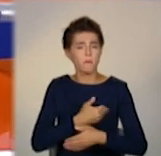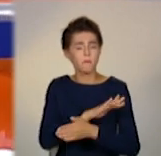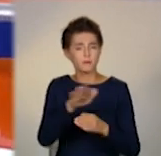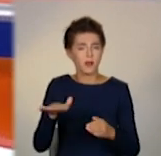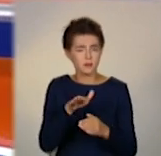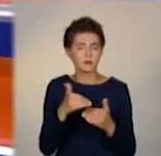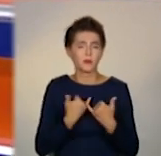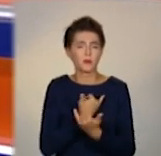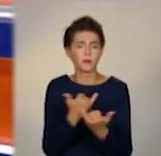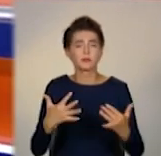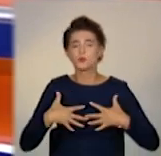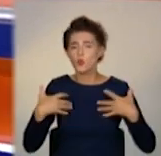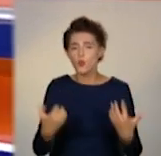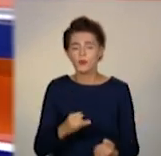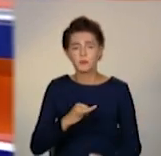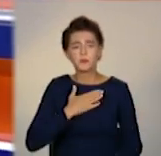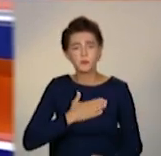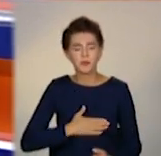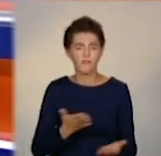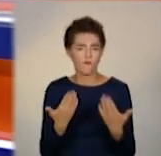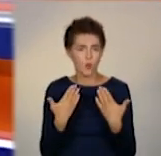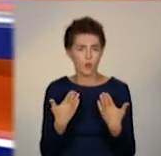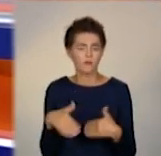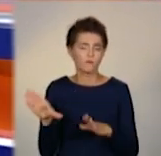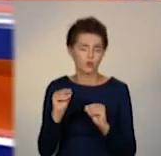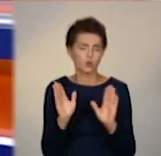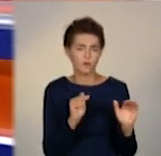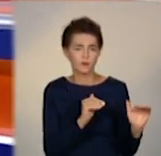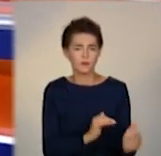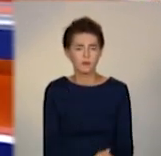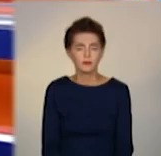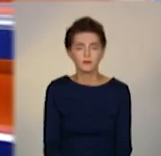гарного здоров'я та приємних вихідних. На все добре.